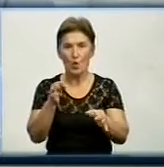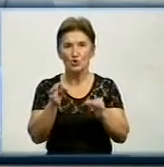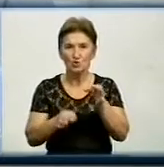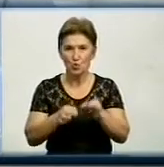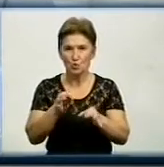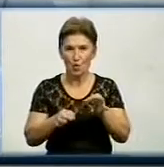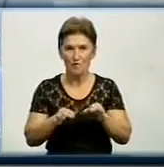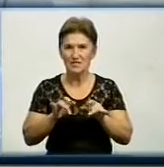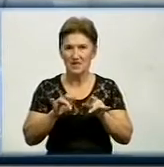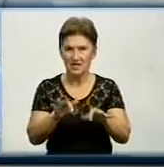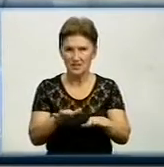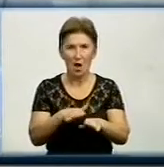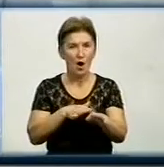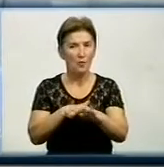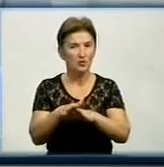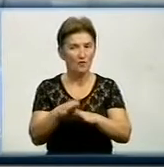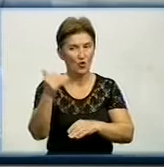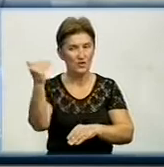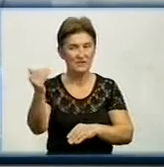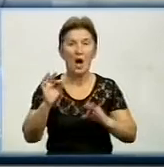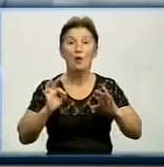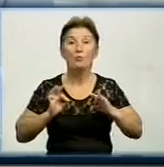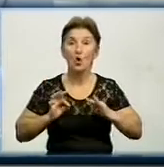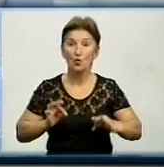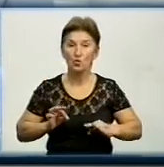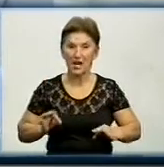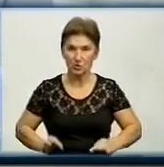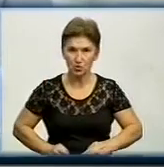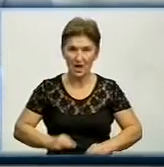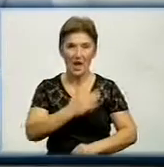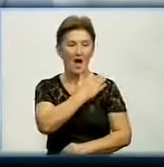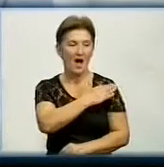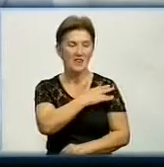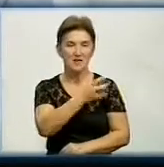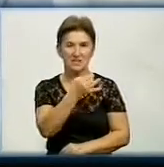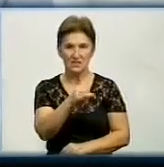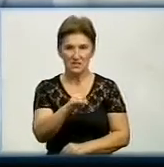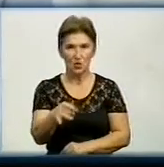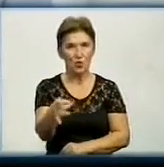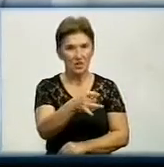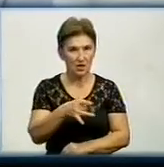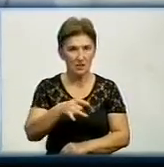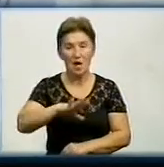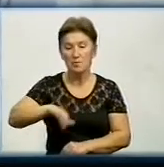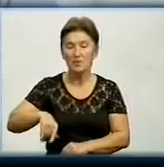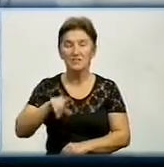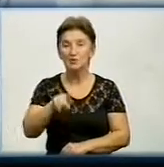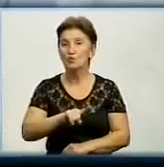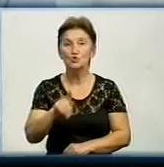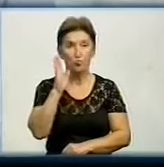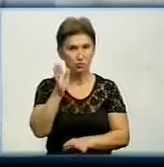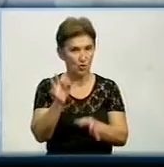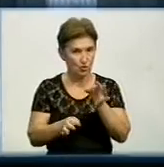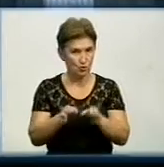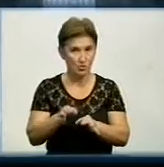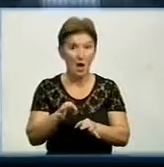показів, проводиться прокуратура Олександрівського району, яке буде рішення суду потім, більше направлення до суду, та й буде